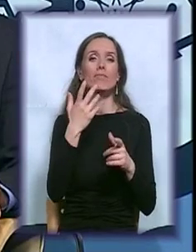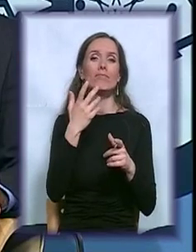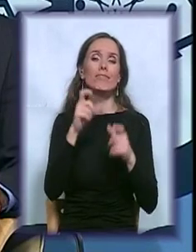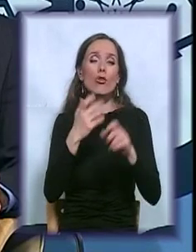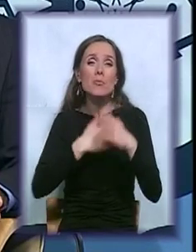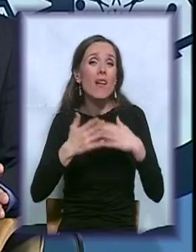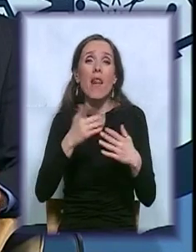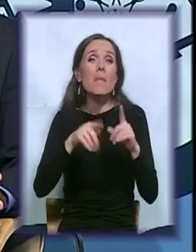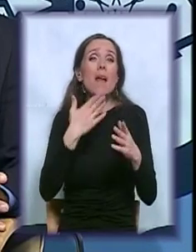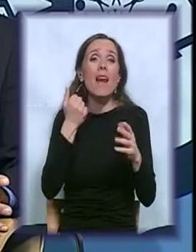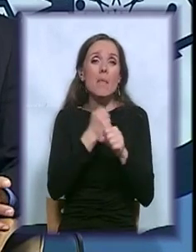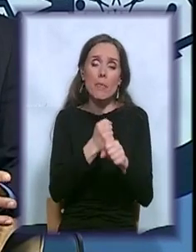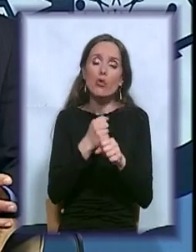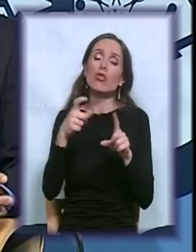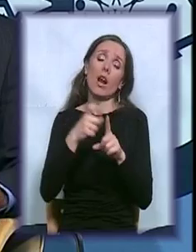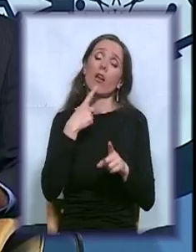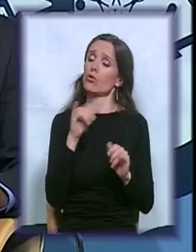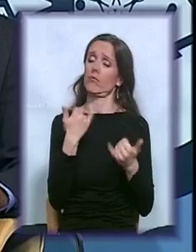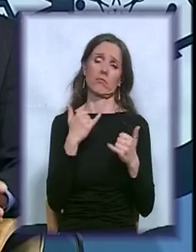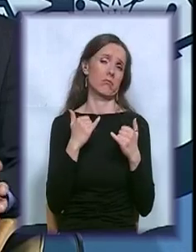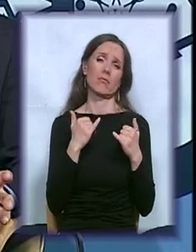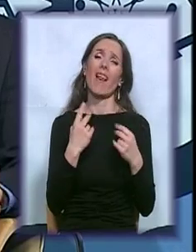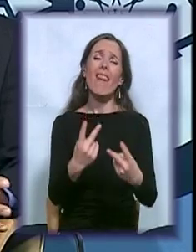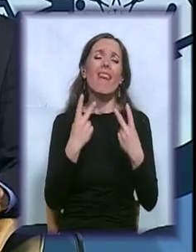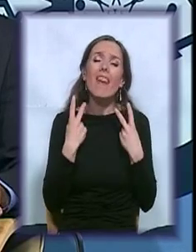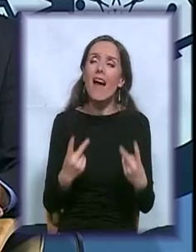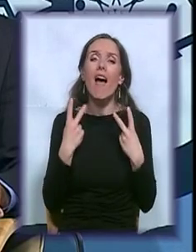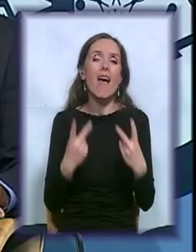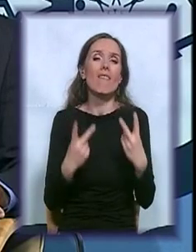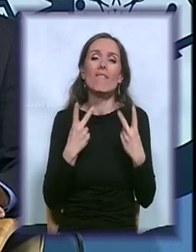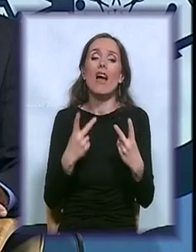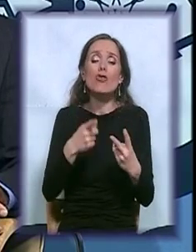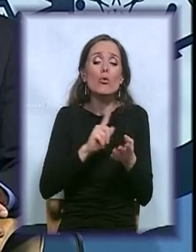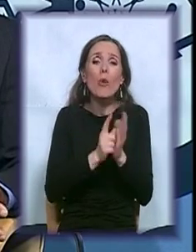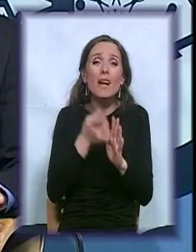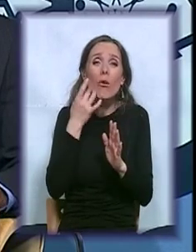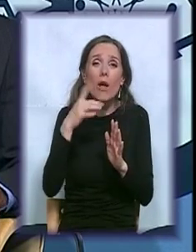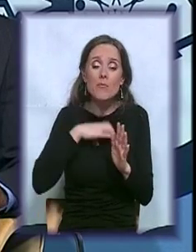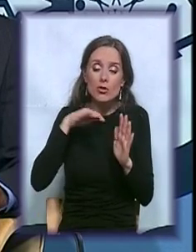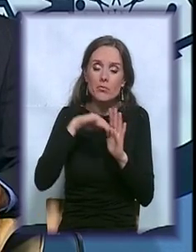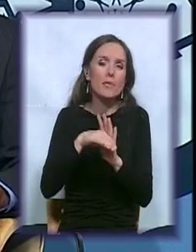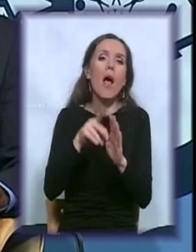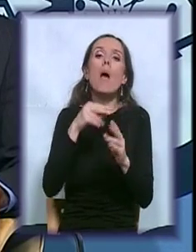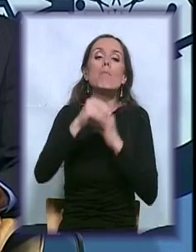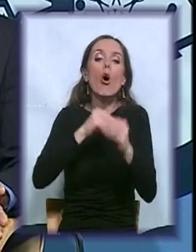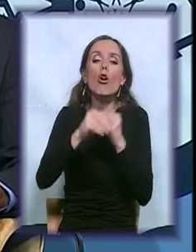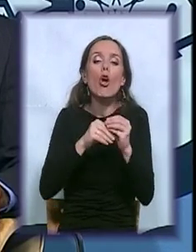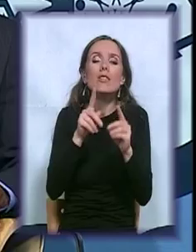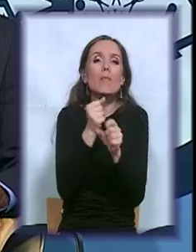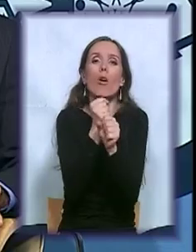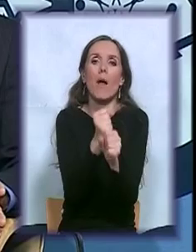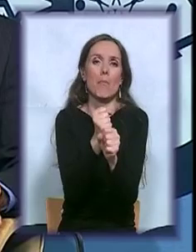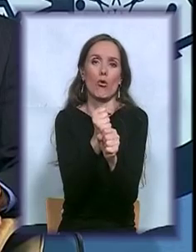Svakako. Svakako. Najbitniji moment u tom... Segment u tom momentu je porodica, podrška, podrška okoline.